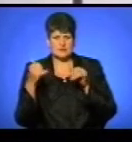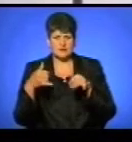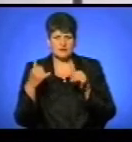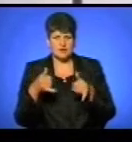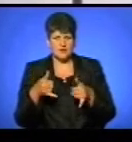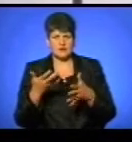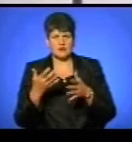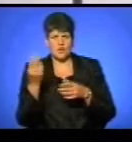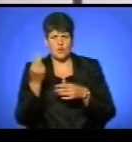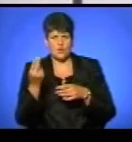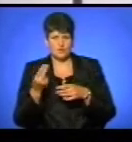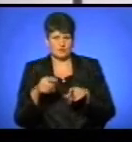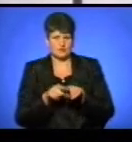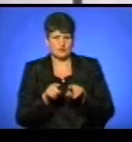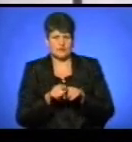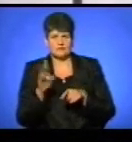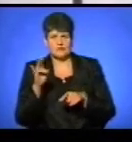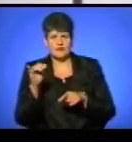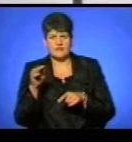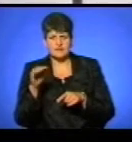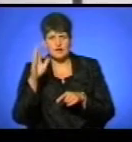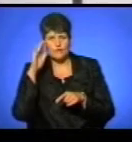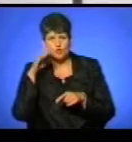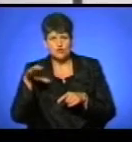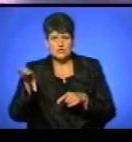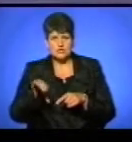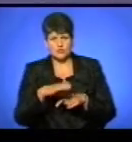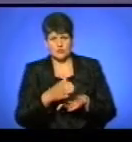речовина, схожа на нафтопродукти з водостічної труби.